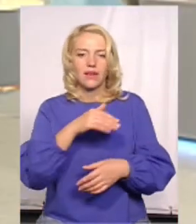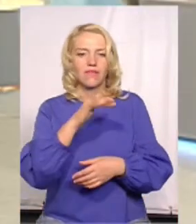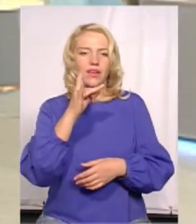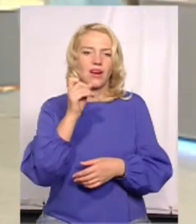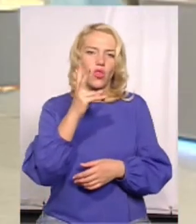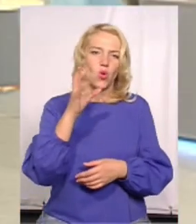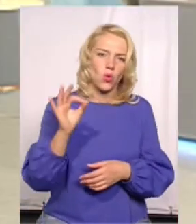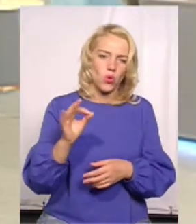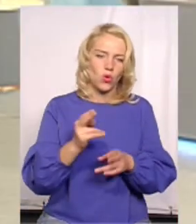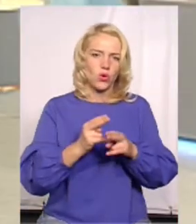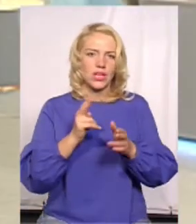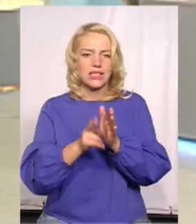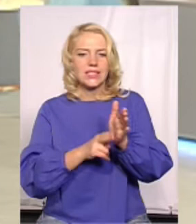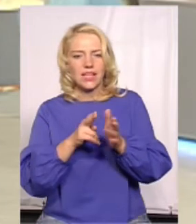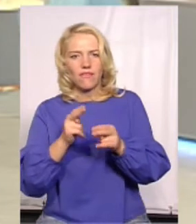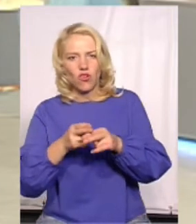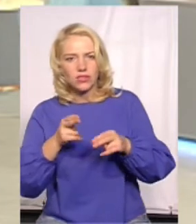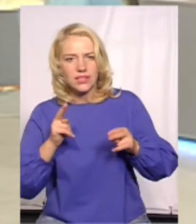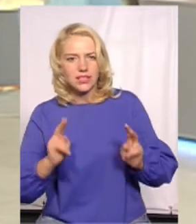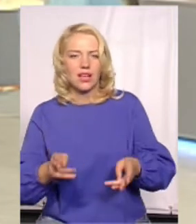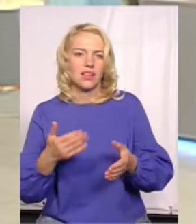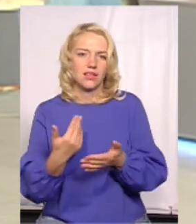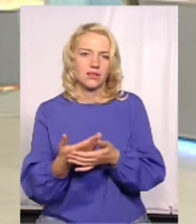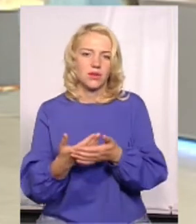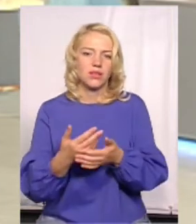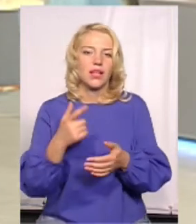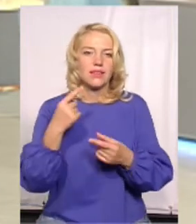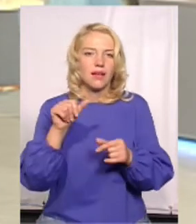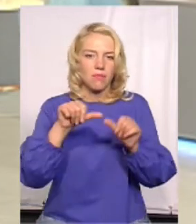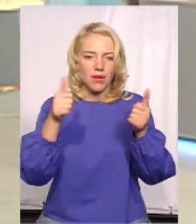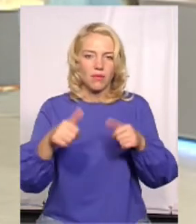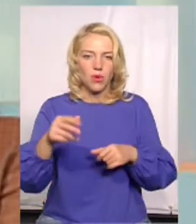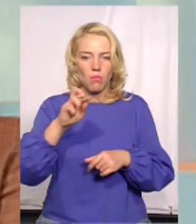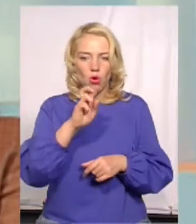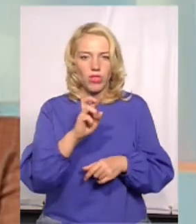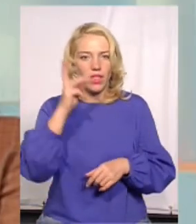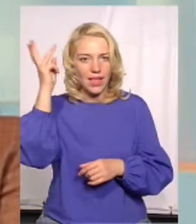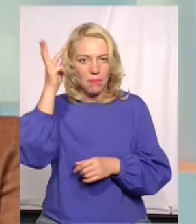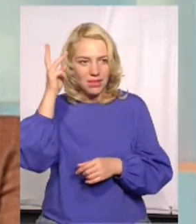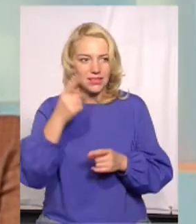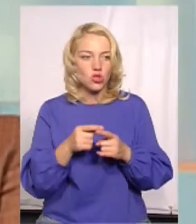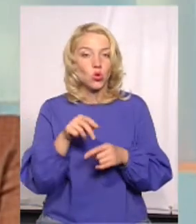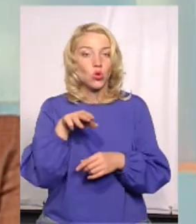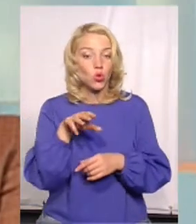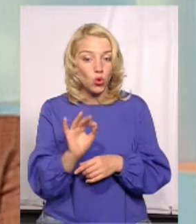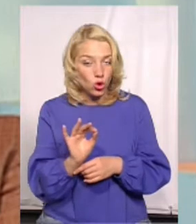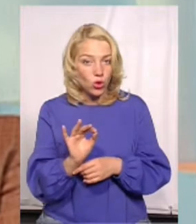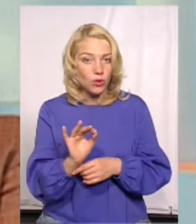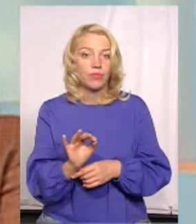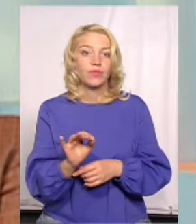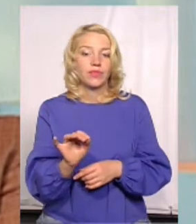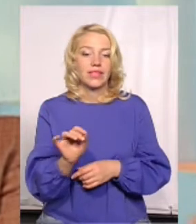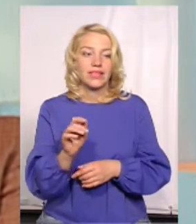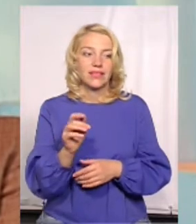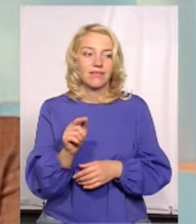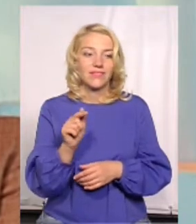і далі до Залізничного вокзалу, де стоїть Богдан Хмельницький, то якраз саме